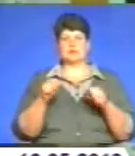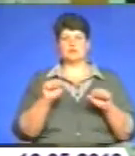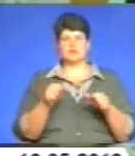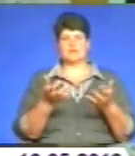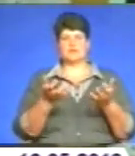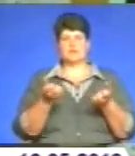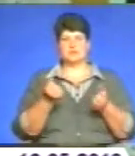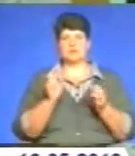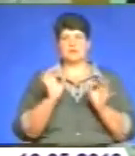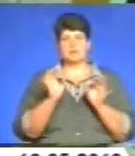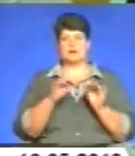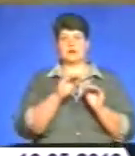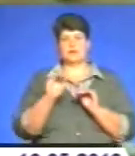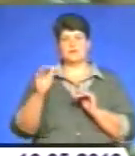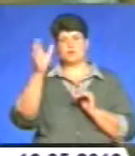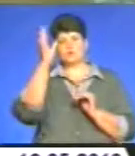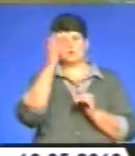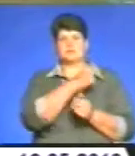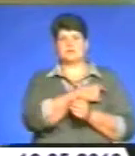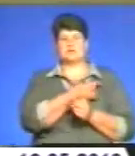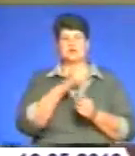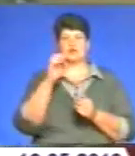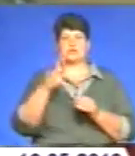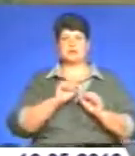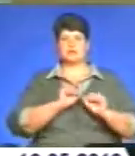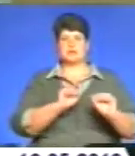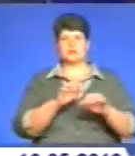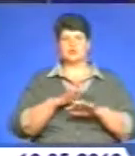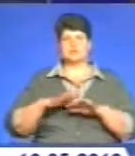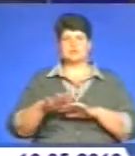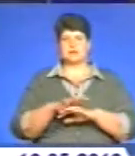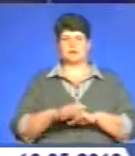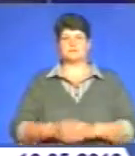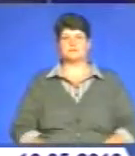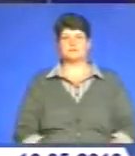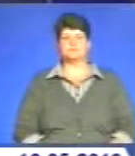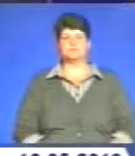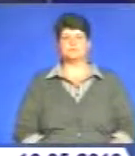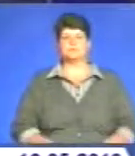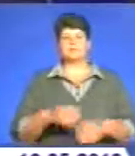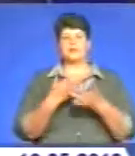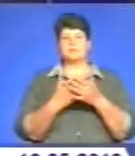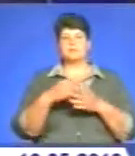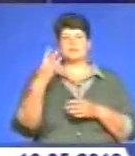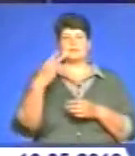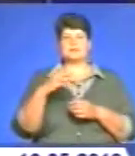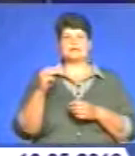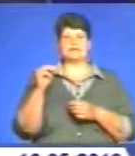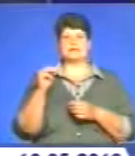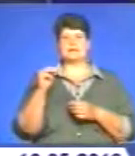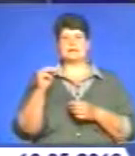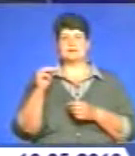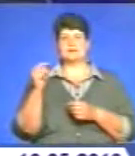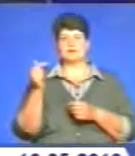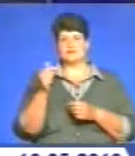належний рівень освіти, медицини та соціального захисту населення. Близько 30 гривень на місяць витрачає